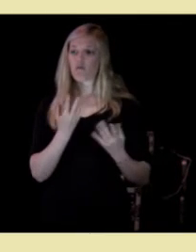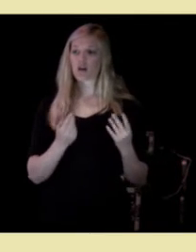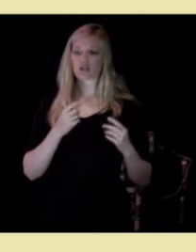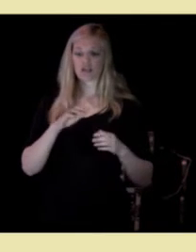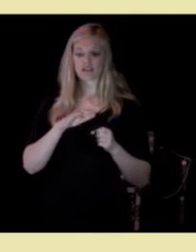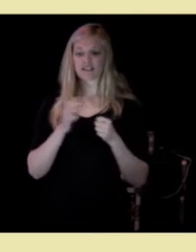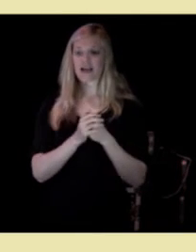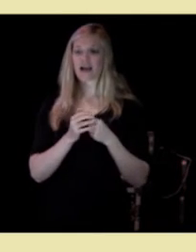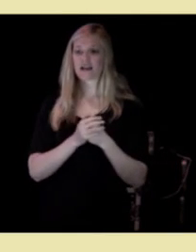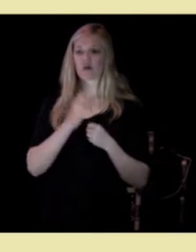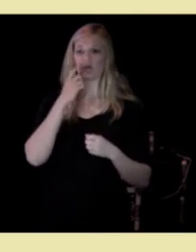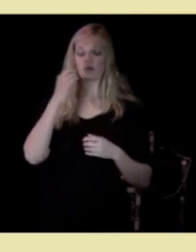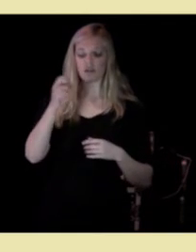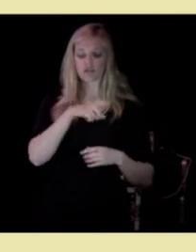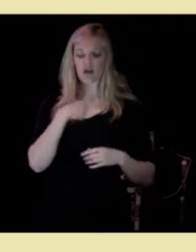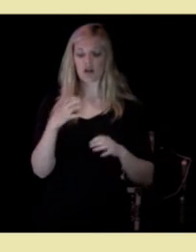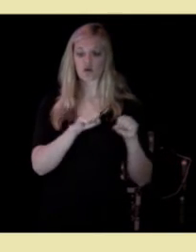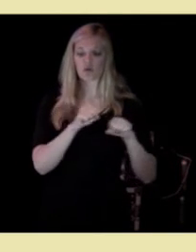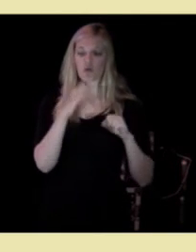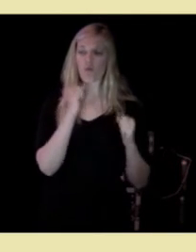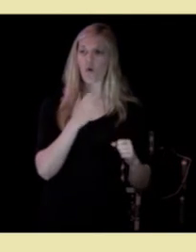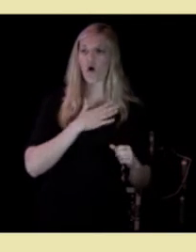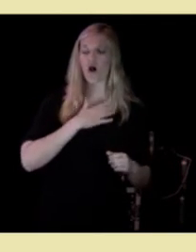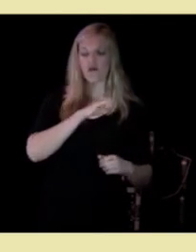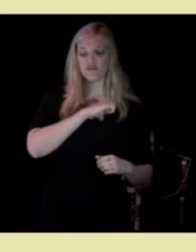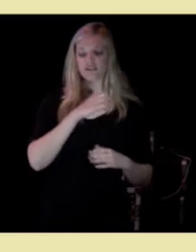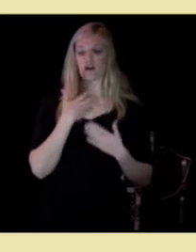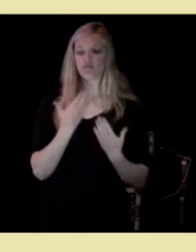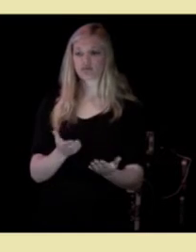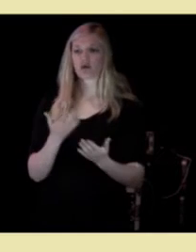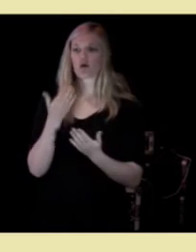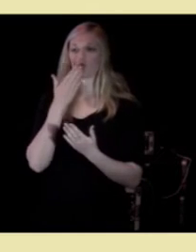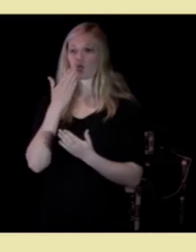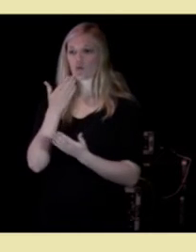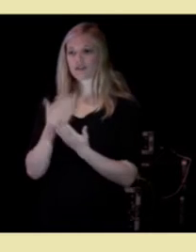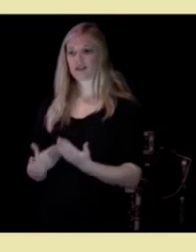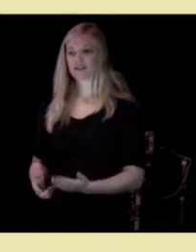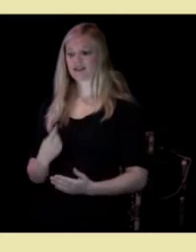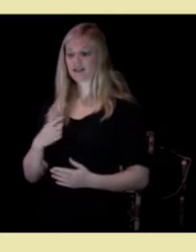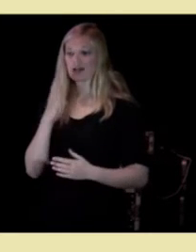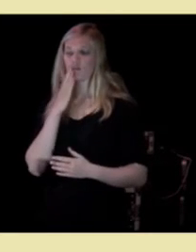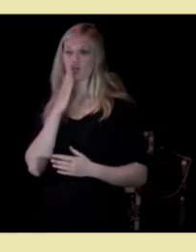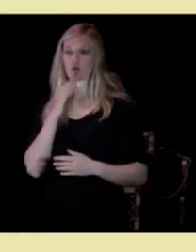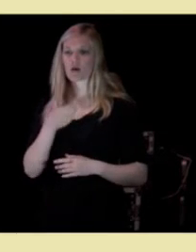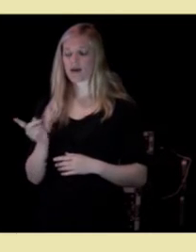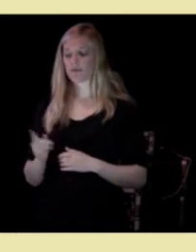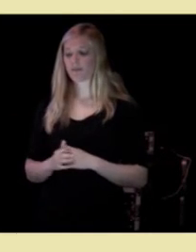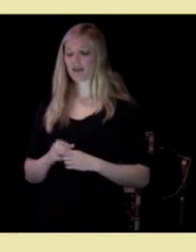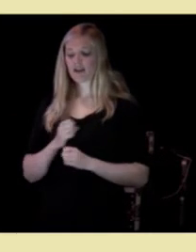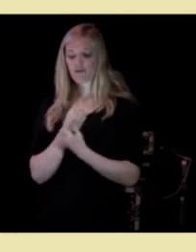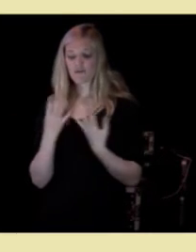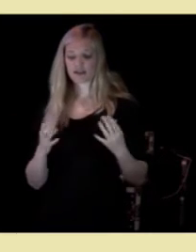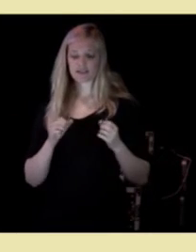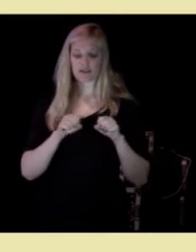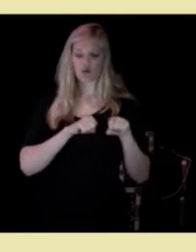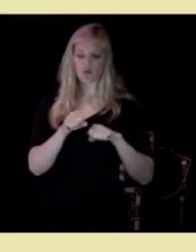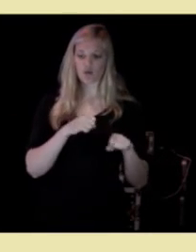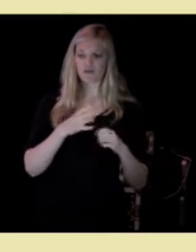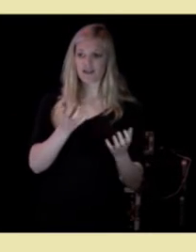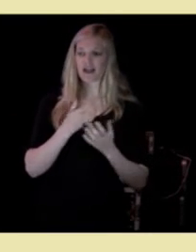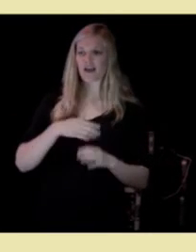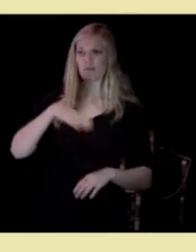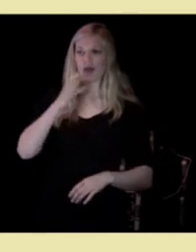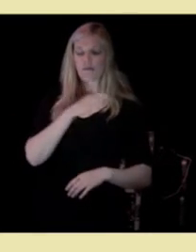alle kommuner må ha for å gi gode tjenester til innbyggerne sine. De fleste kommunene vil trenge flere